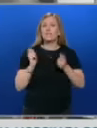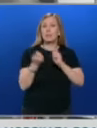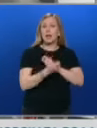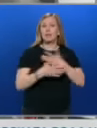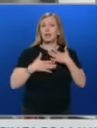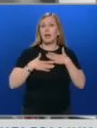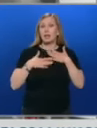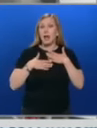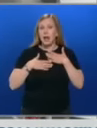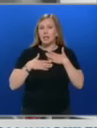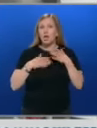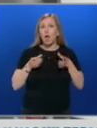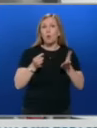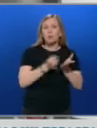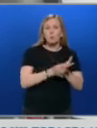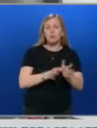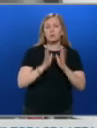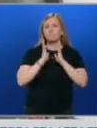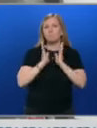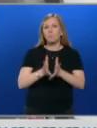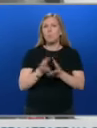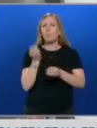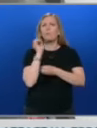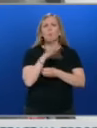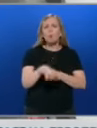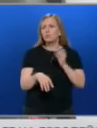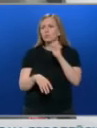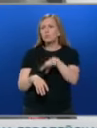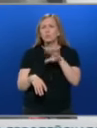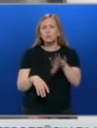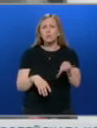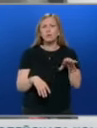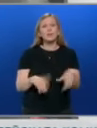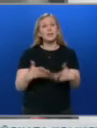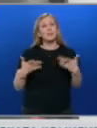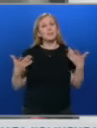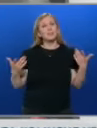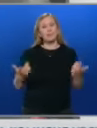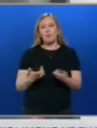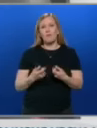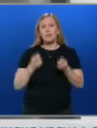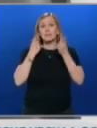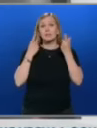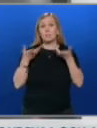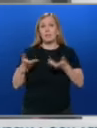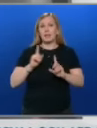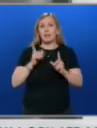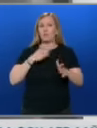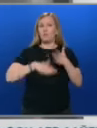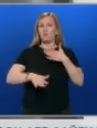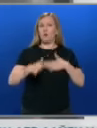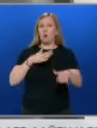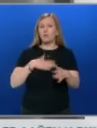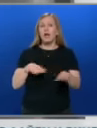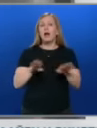Литва е меко казано нелицеприятно. Много бокуци са били оставени в съблекалната и това събуди това недоволство, за което и ти каза,